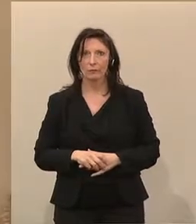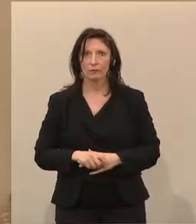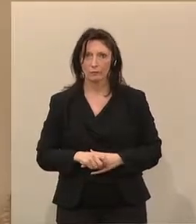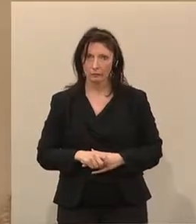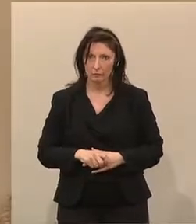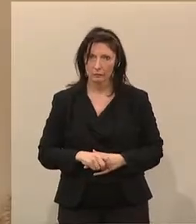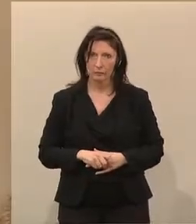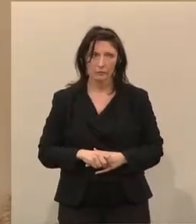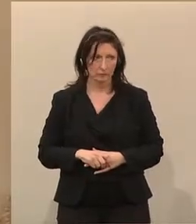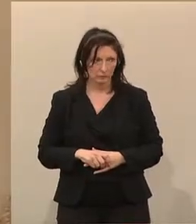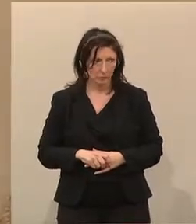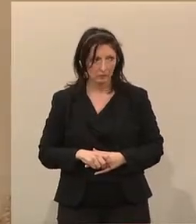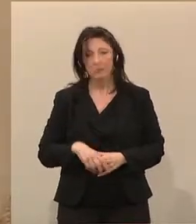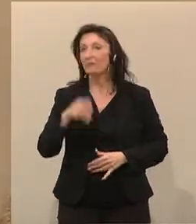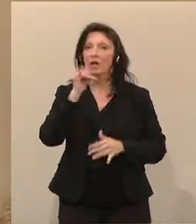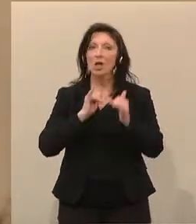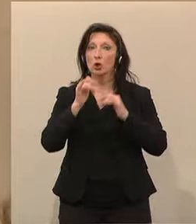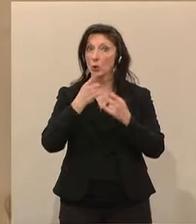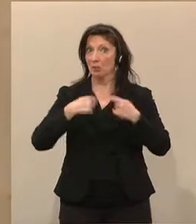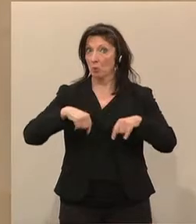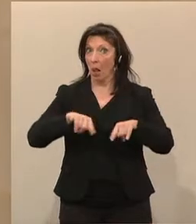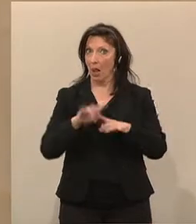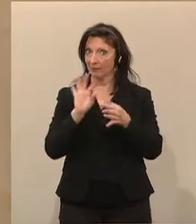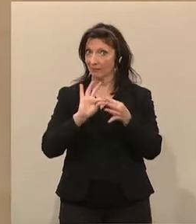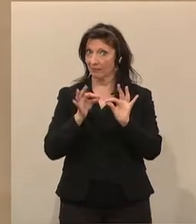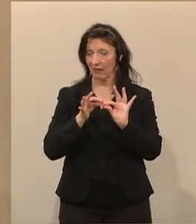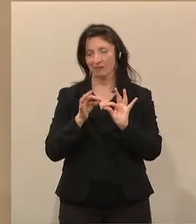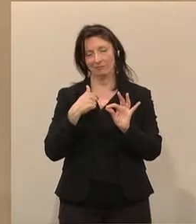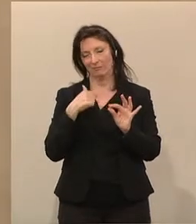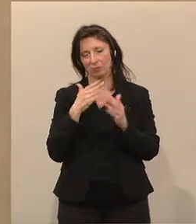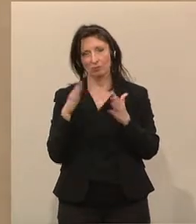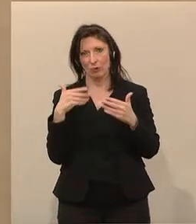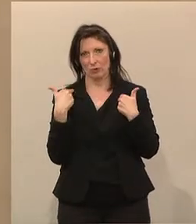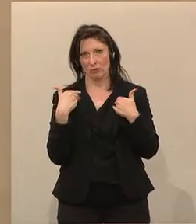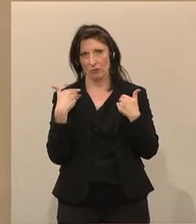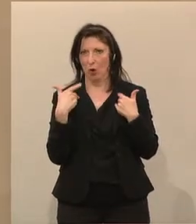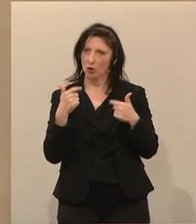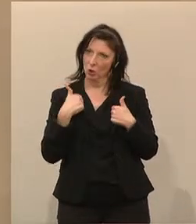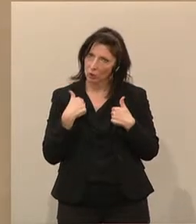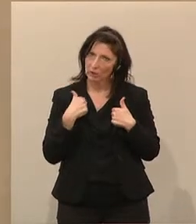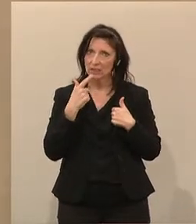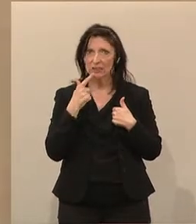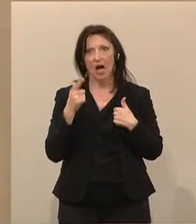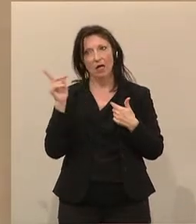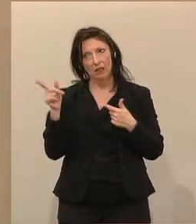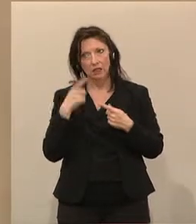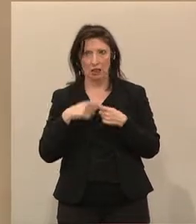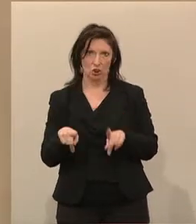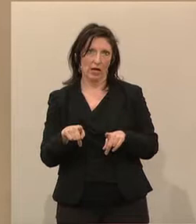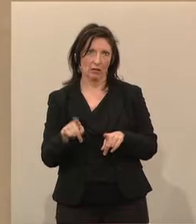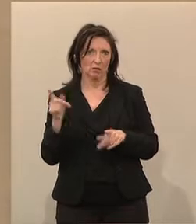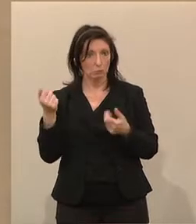Besonders für das Tourismusland Kärnten freut mich natürlich diese Entscheidung und unterstütze ich und befürworte ich diesen